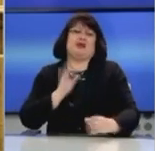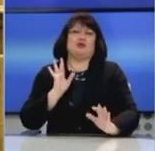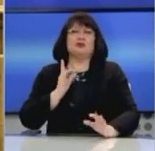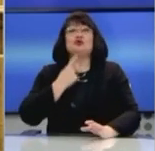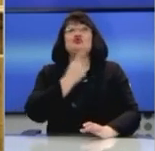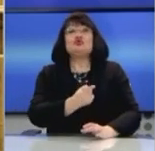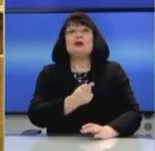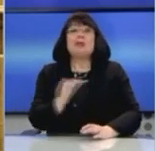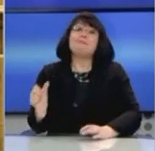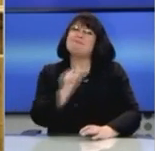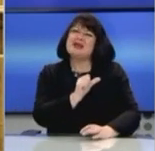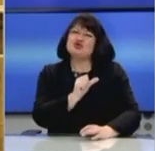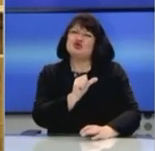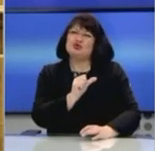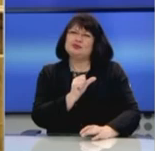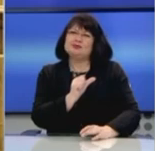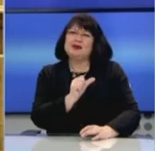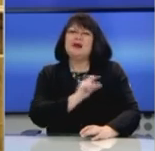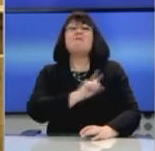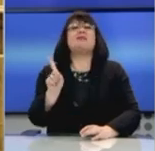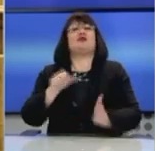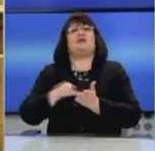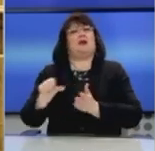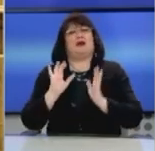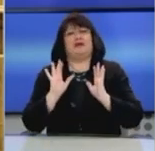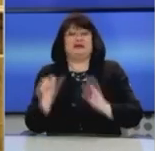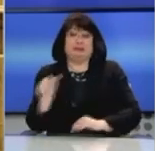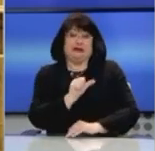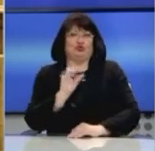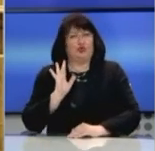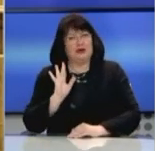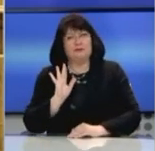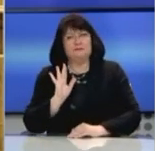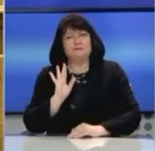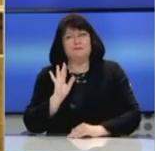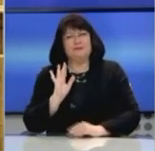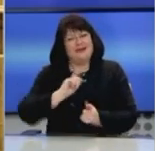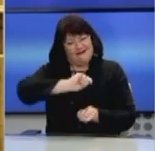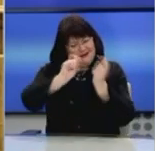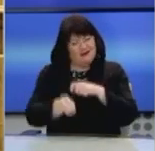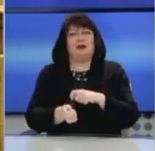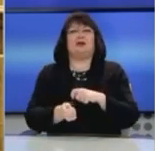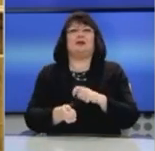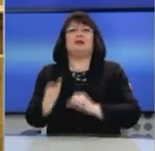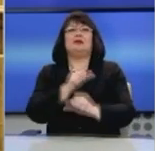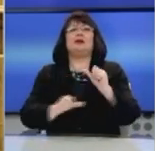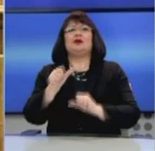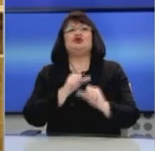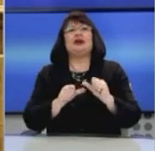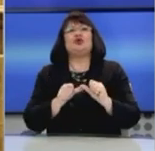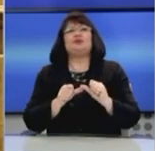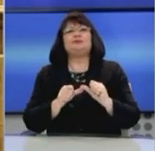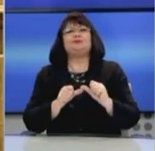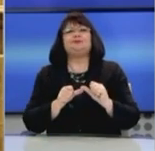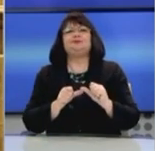Σας είπα για την επιστρεπτέα, το κομμάτι που είναι να επιστραφεί, μην το διαγράψετε, αλλά μεταθρέψετε το σε ένα όψιν,